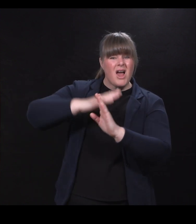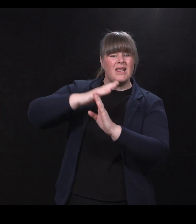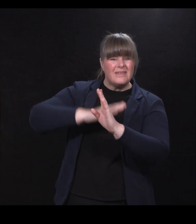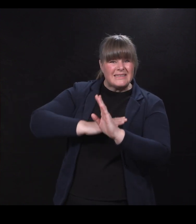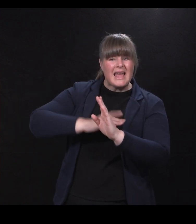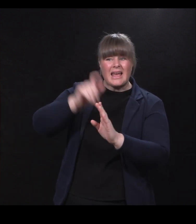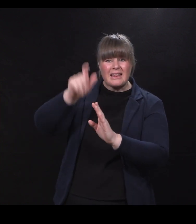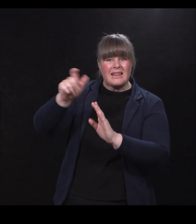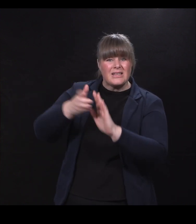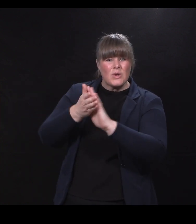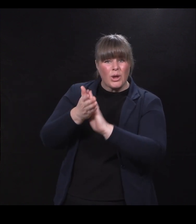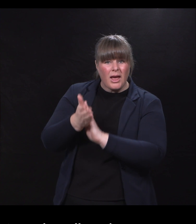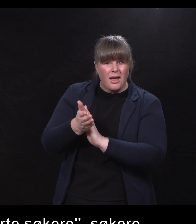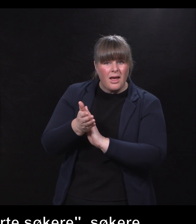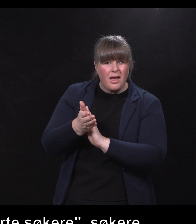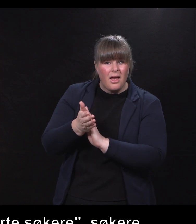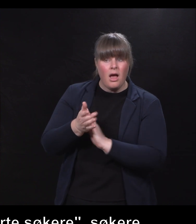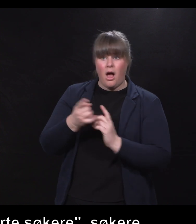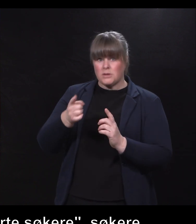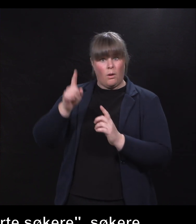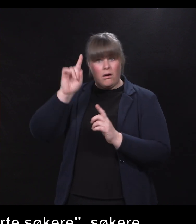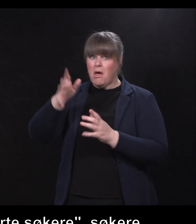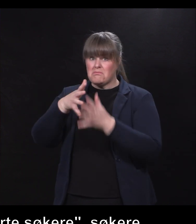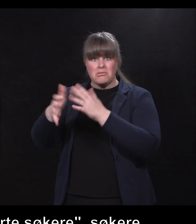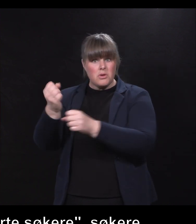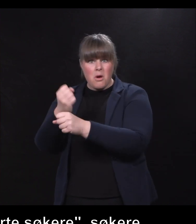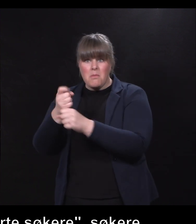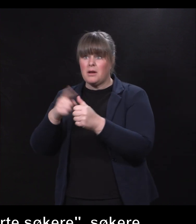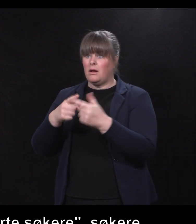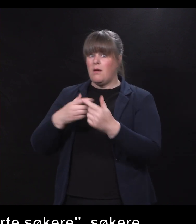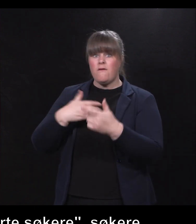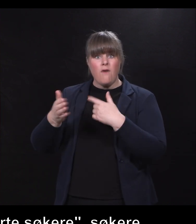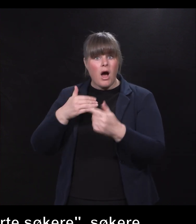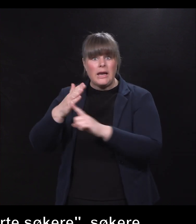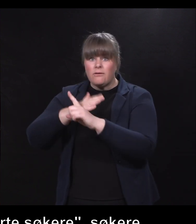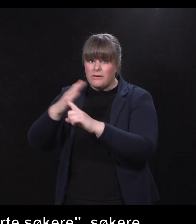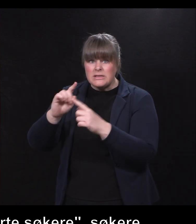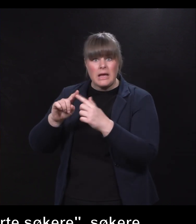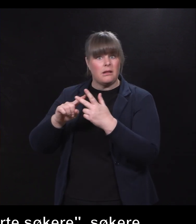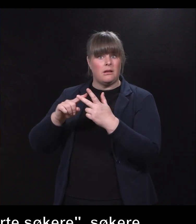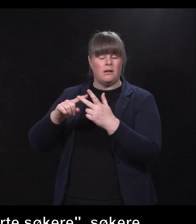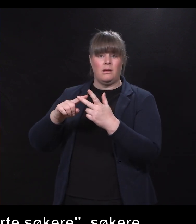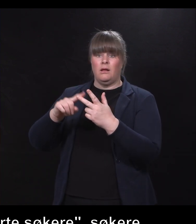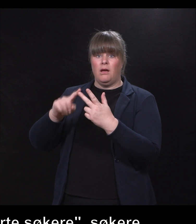Det vil si søkere som kan gjøre jobben, som er faglig kvalifisert, og som har erfaring som